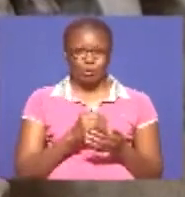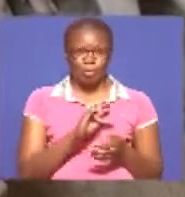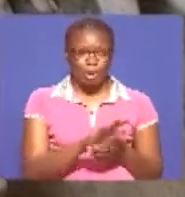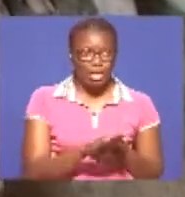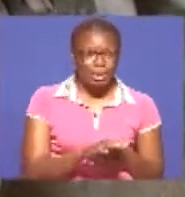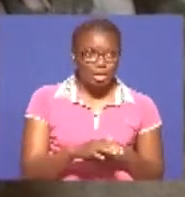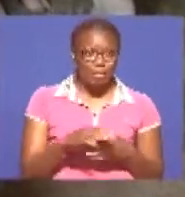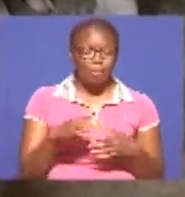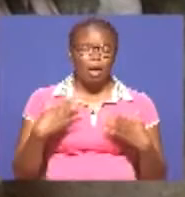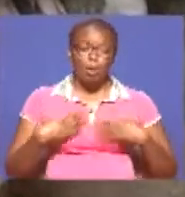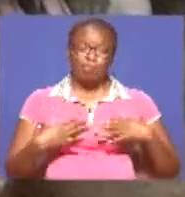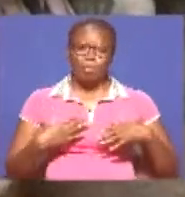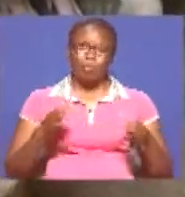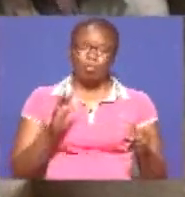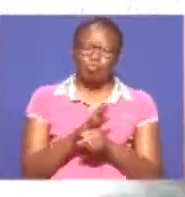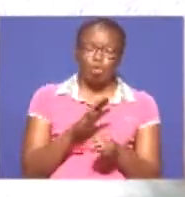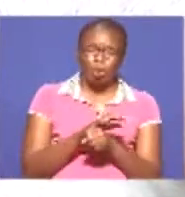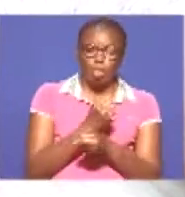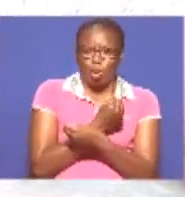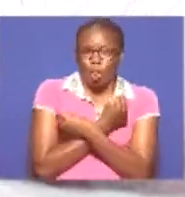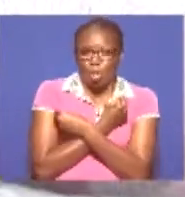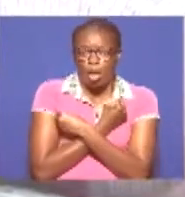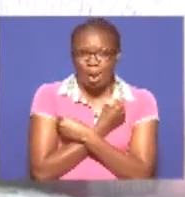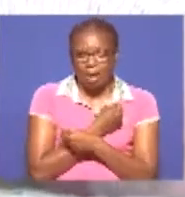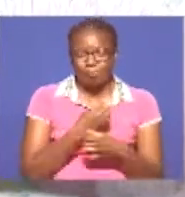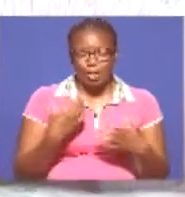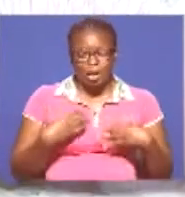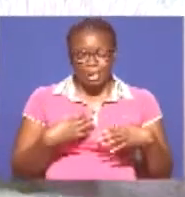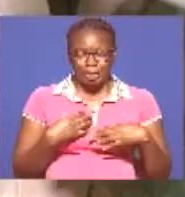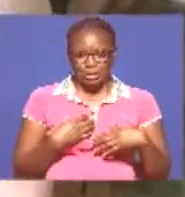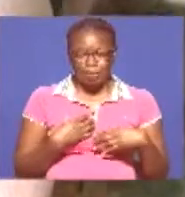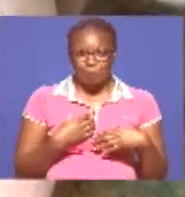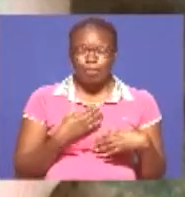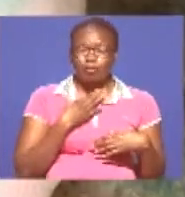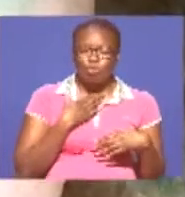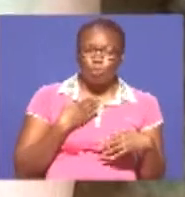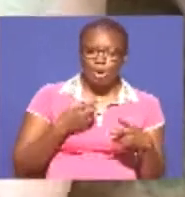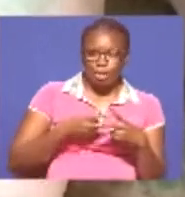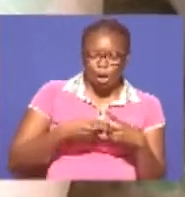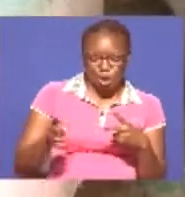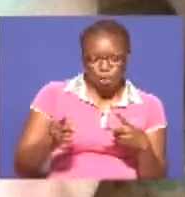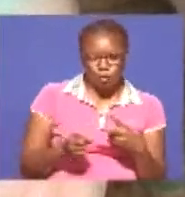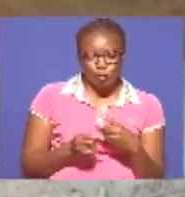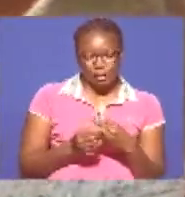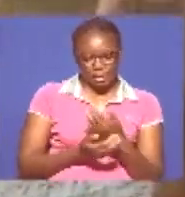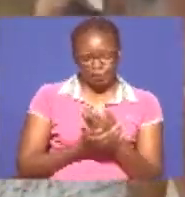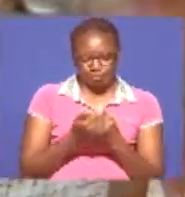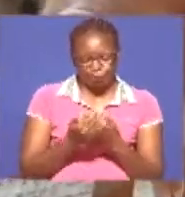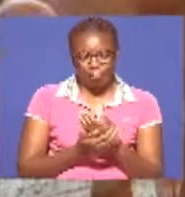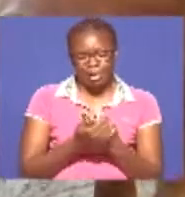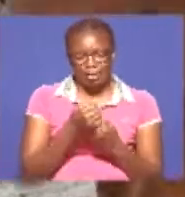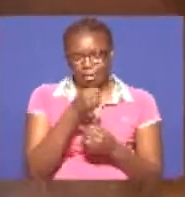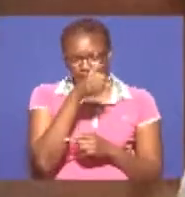wanao anza ufugaji wangurue Kwa sababu tunafanya breeding Tuko na breed muzuri